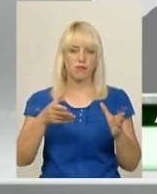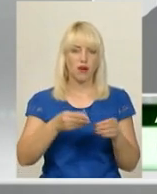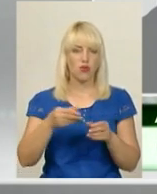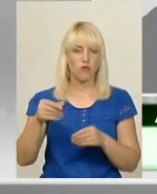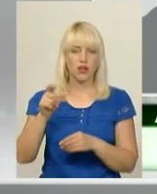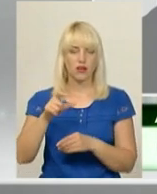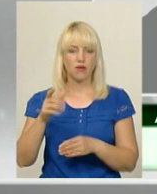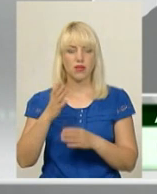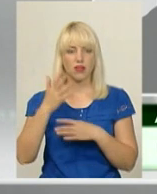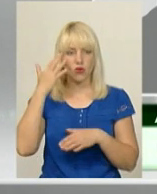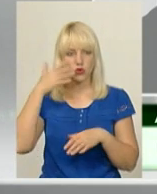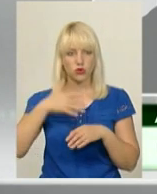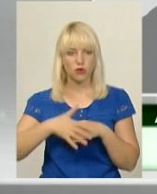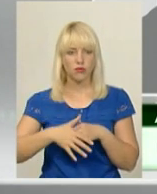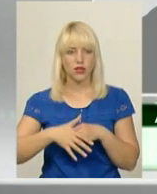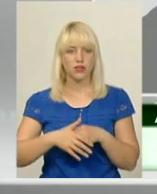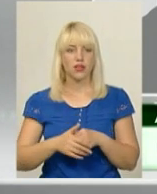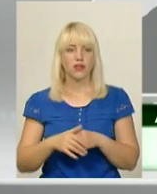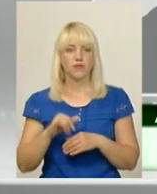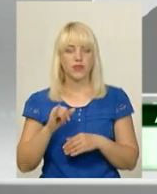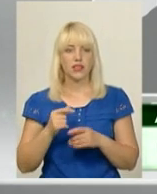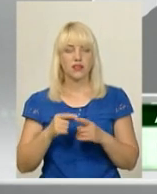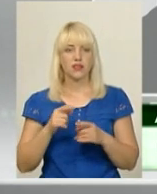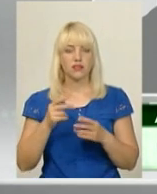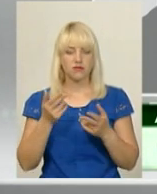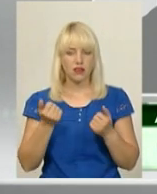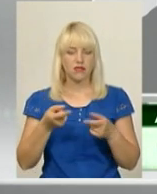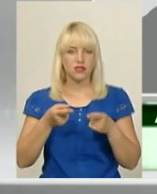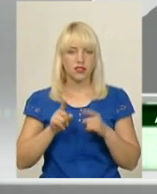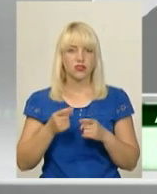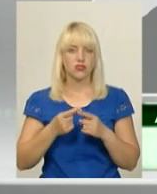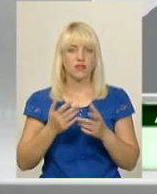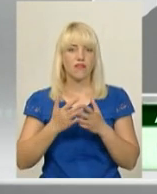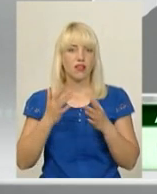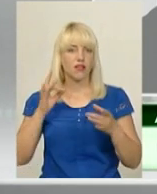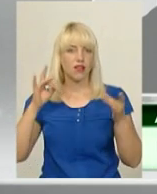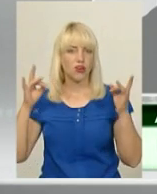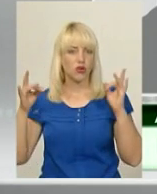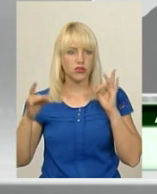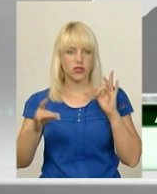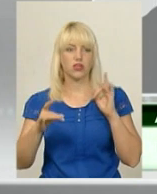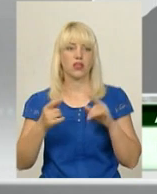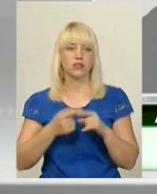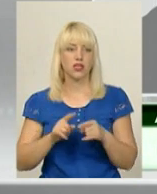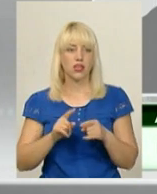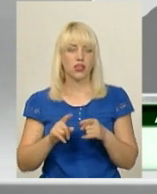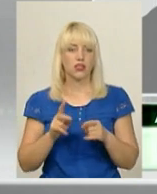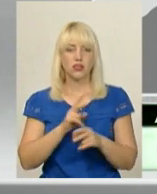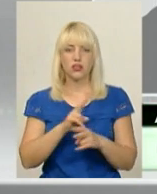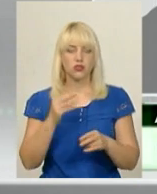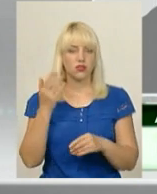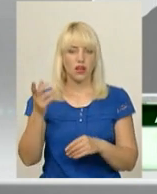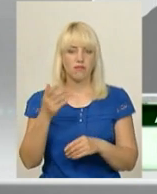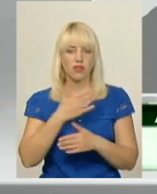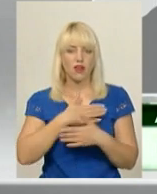Є розуміння її здати, бо дійсно це великий резонанс, що вона зупинилася і не працює, але ніхто ж там не